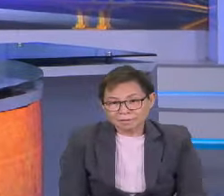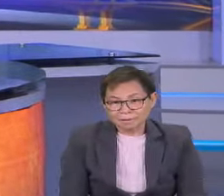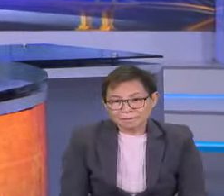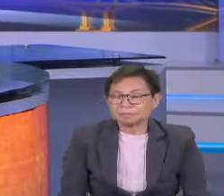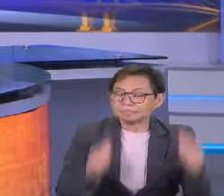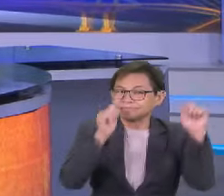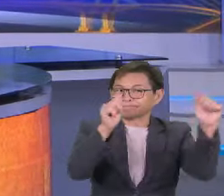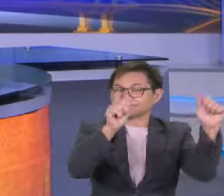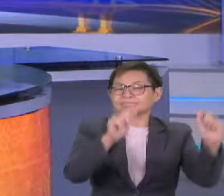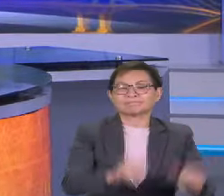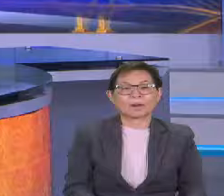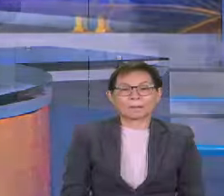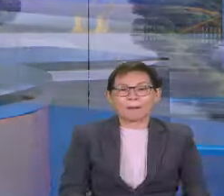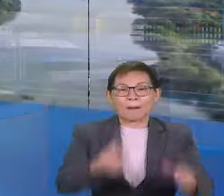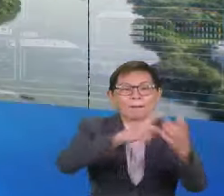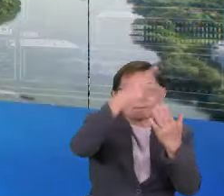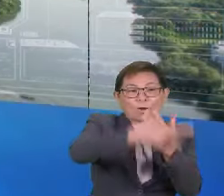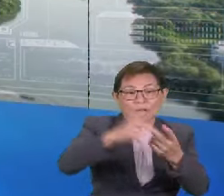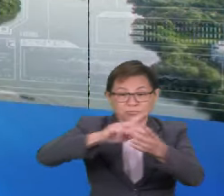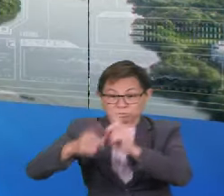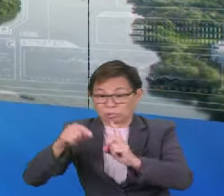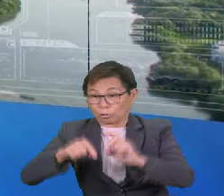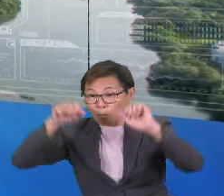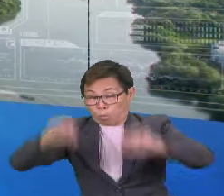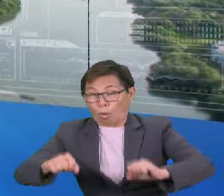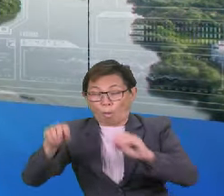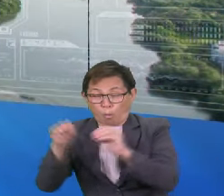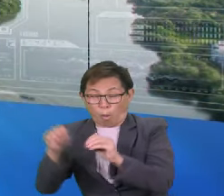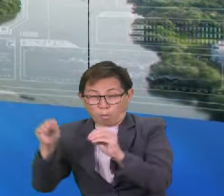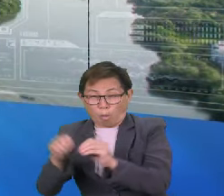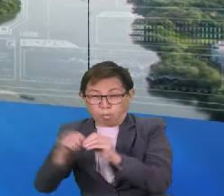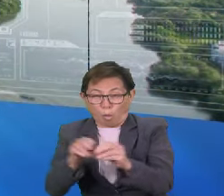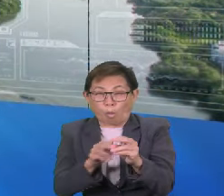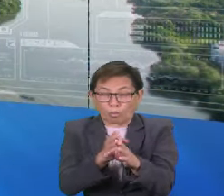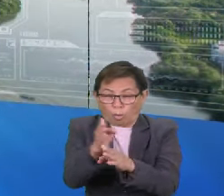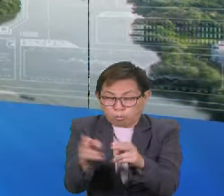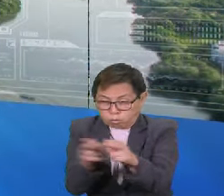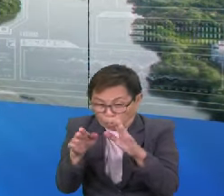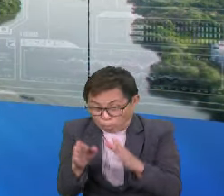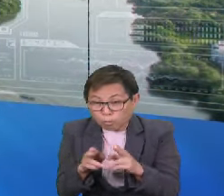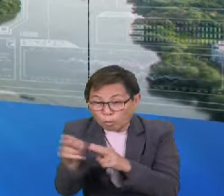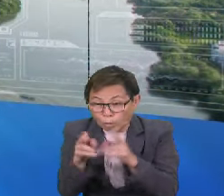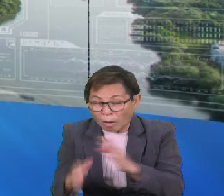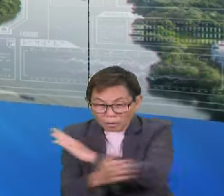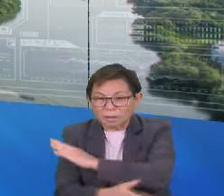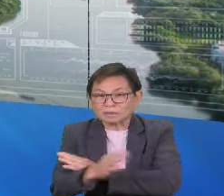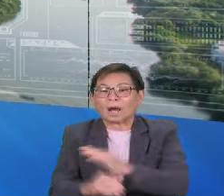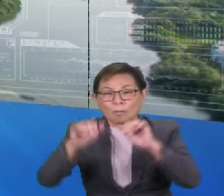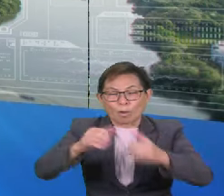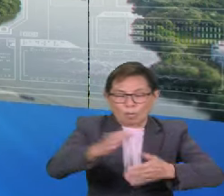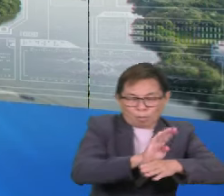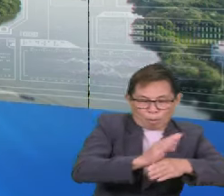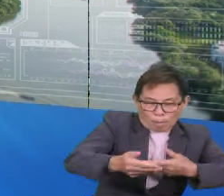Ya, Sahih. Program pendigitalan diakini mampu memperhebat sektor keusahawanan negara, sekaligus menggalakkan perdagangan rentas